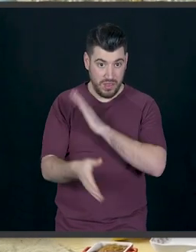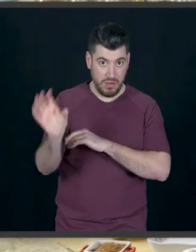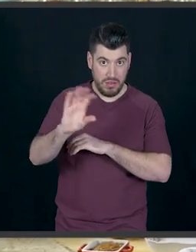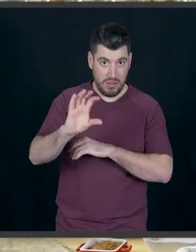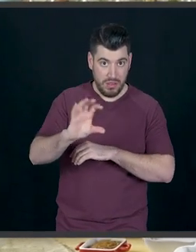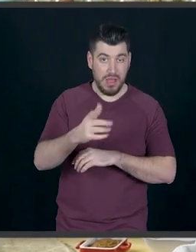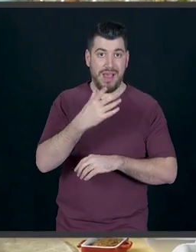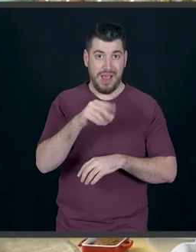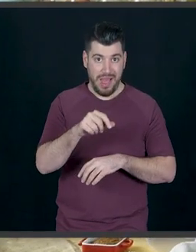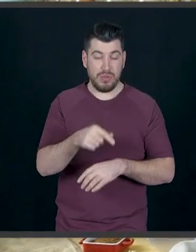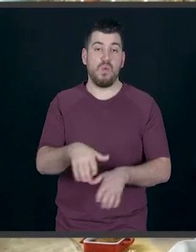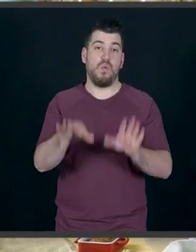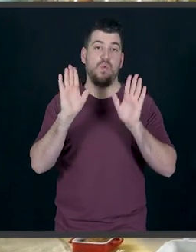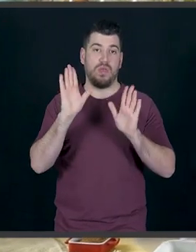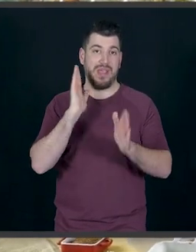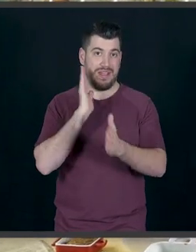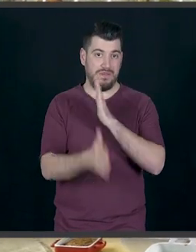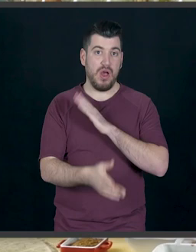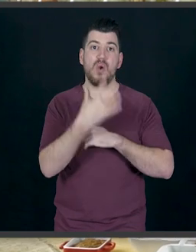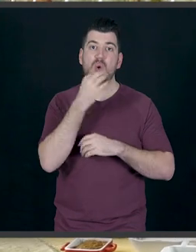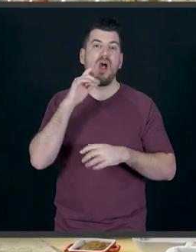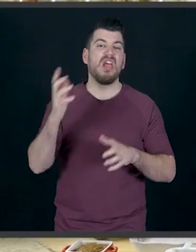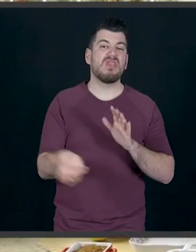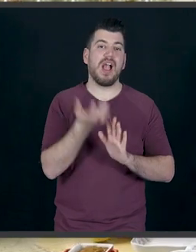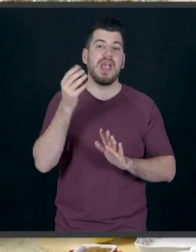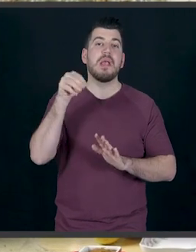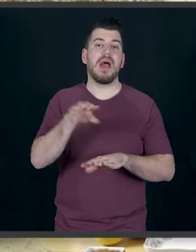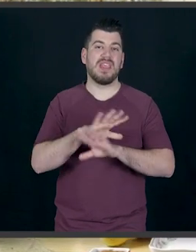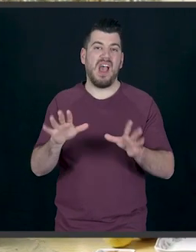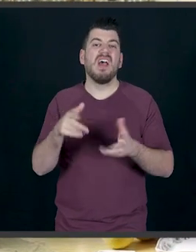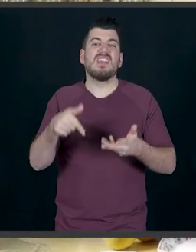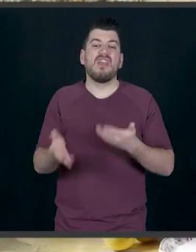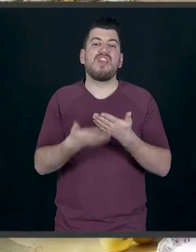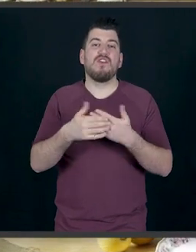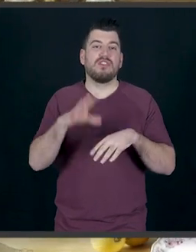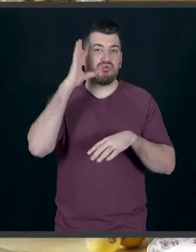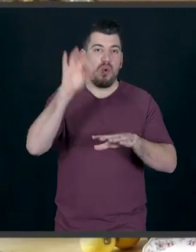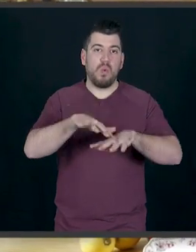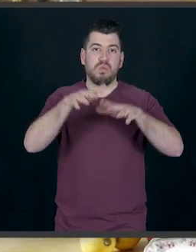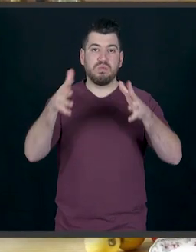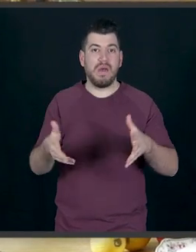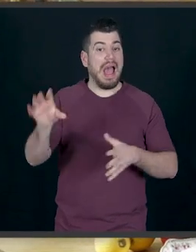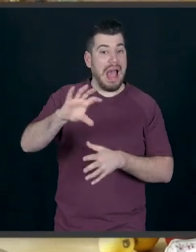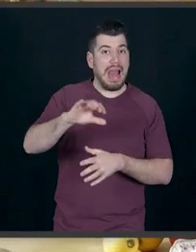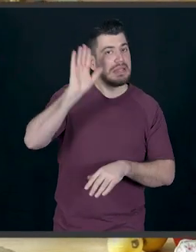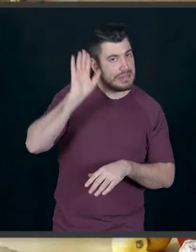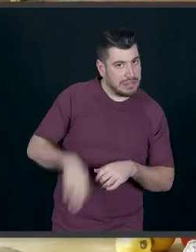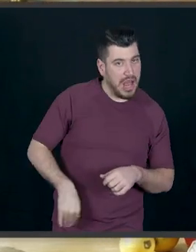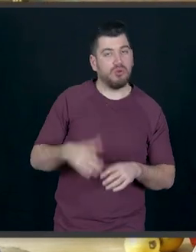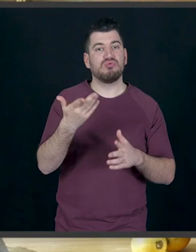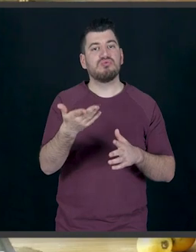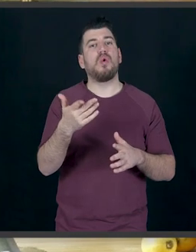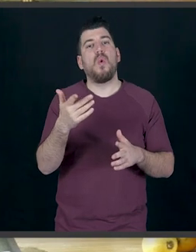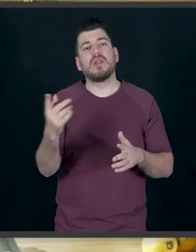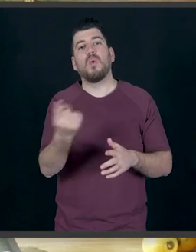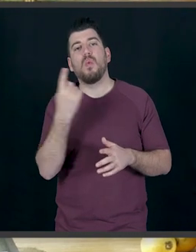άμα βάλουμε αλάτι τώρα μέσα στο μίγμα μας, θα κάψει η μαγιά μας. Θα την κάψει και δεν θα την βοηθήσει να φουσκώσει. Πάντα το αλάτι, το προσθέσουμε στο τέλος όταν